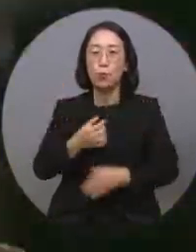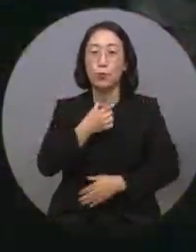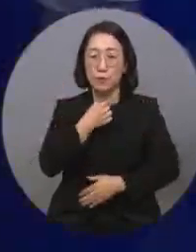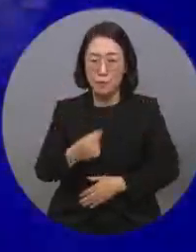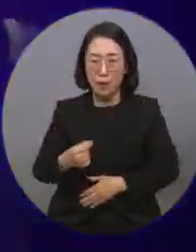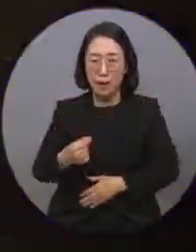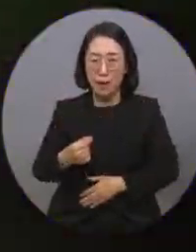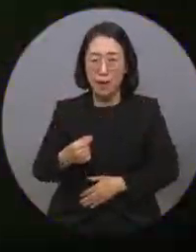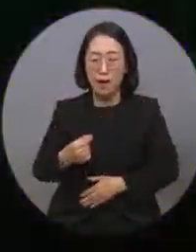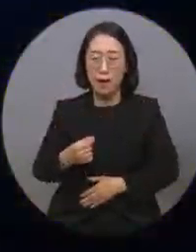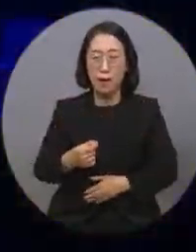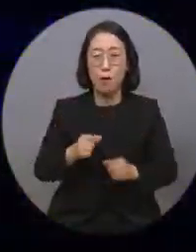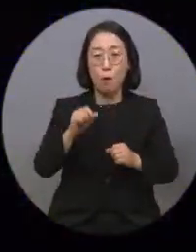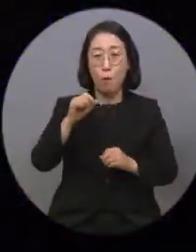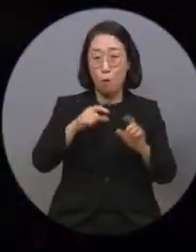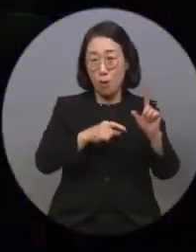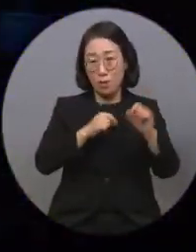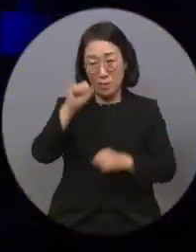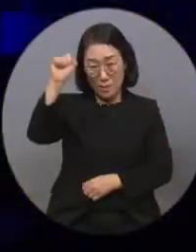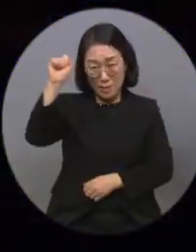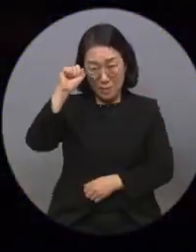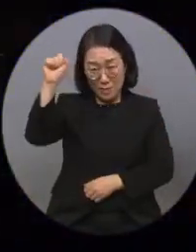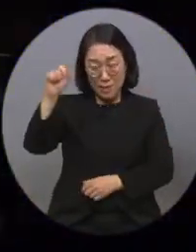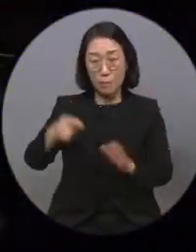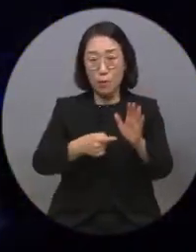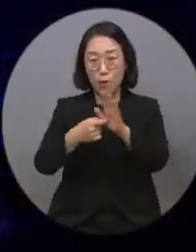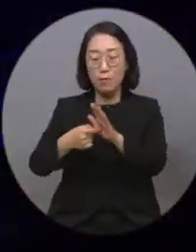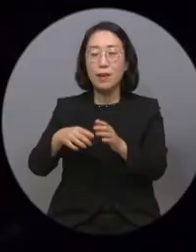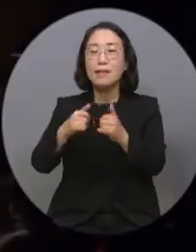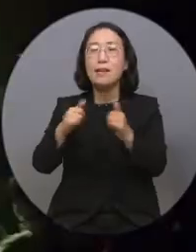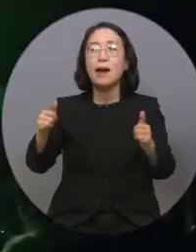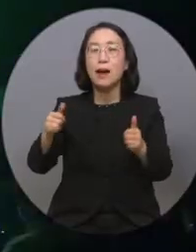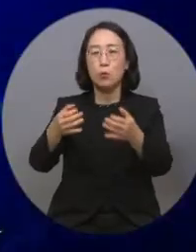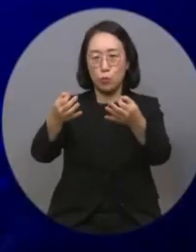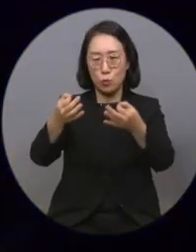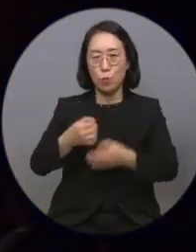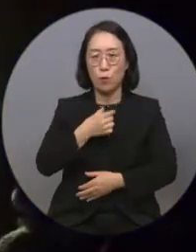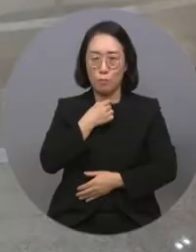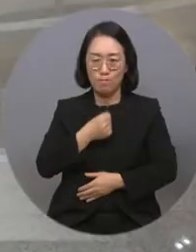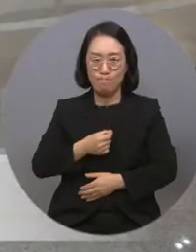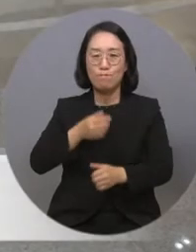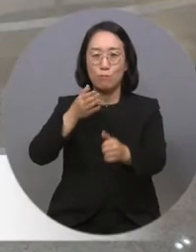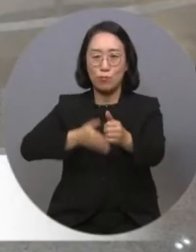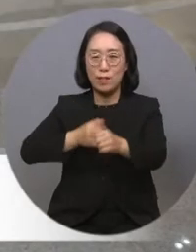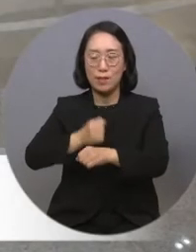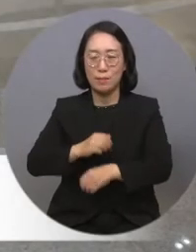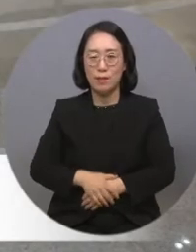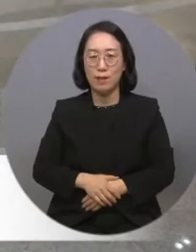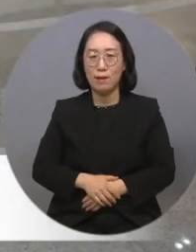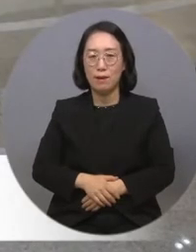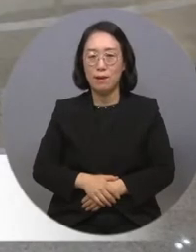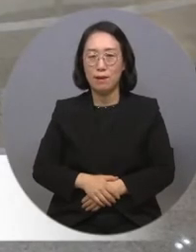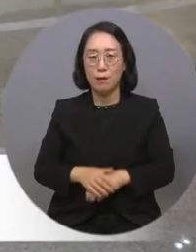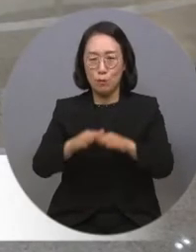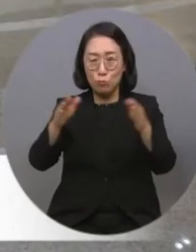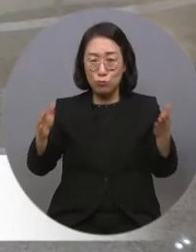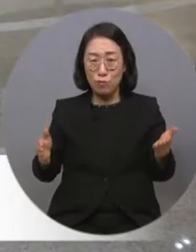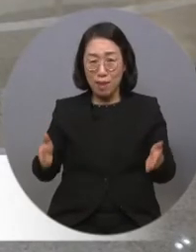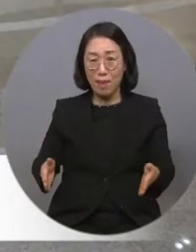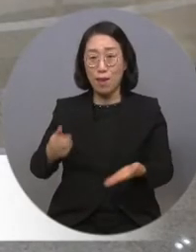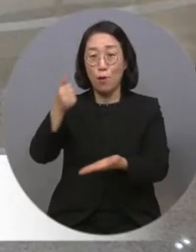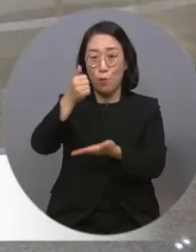외치며 장애인이 아닌 사람으로 먼저 대해주길 호소했습니다. 무대에 대해서 사실